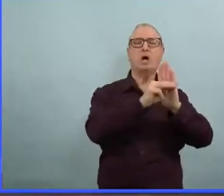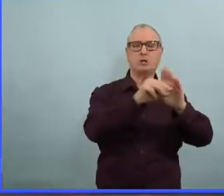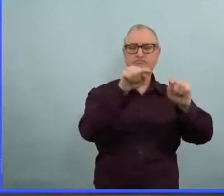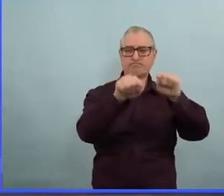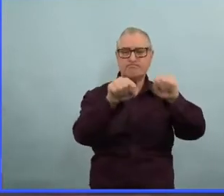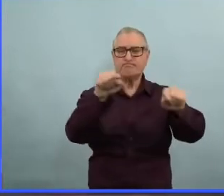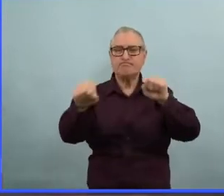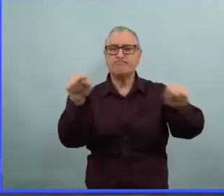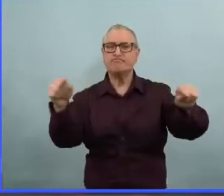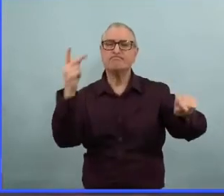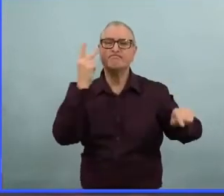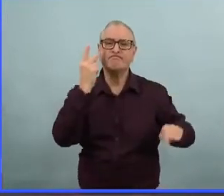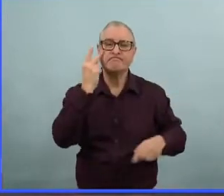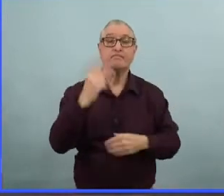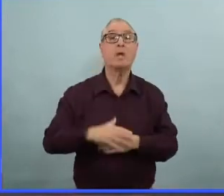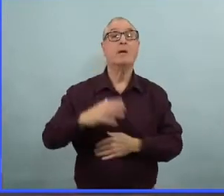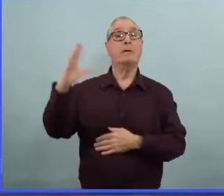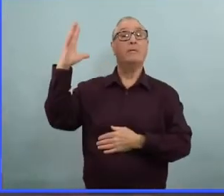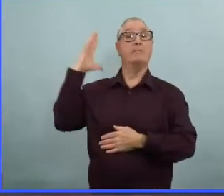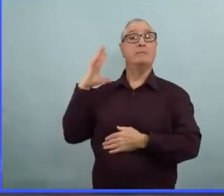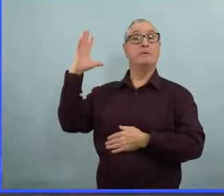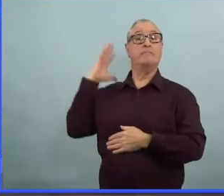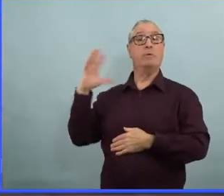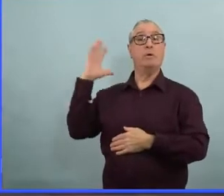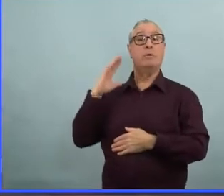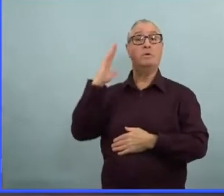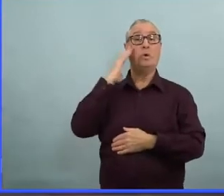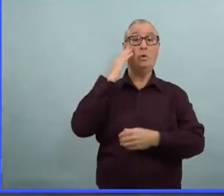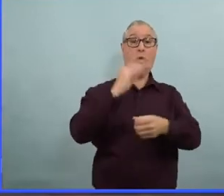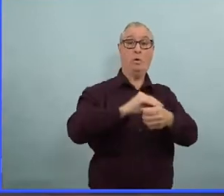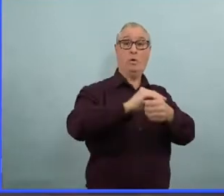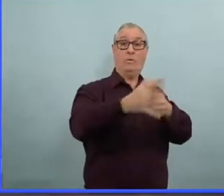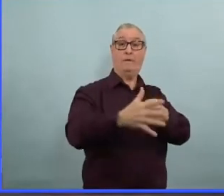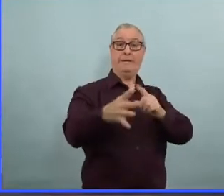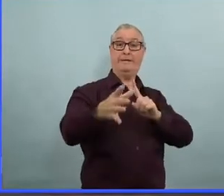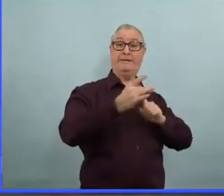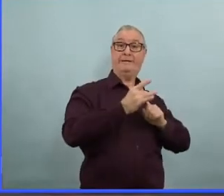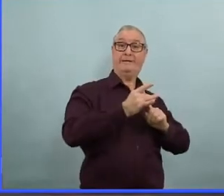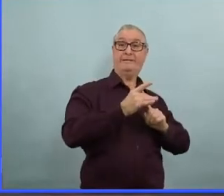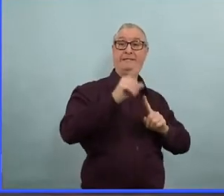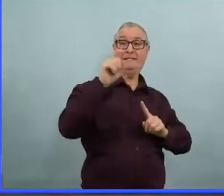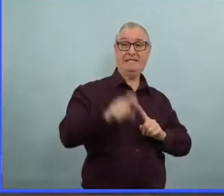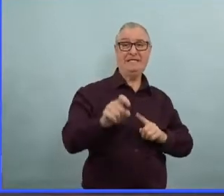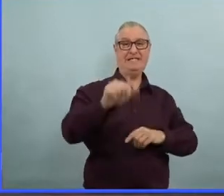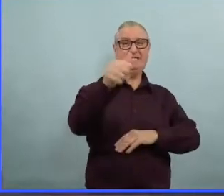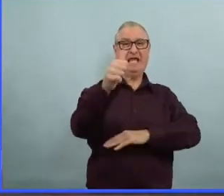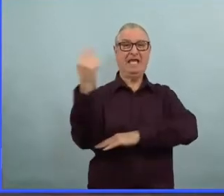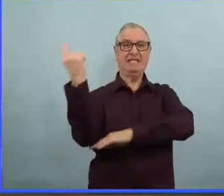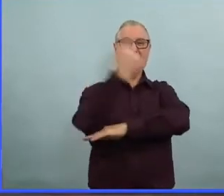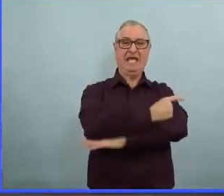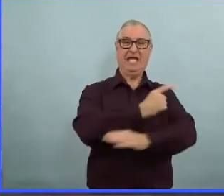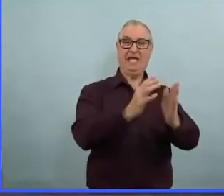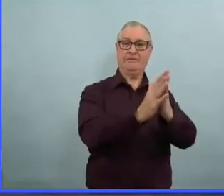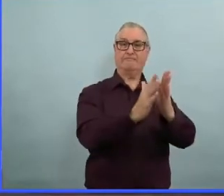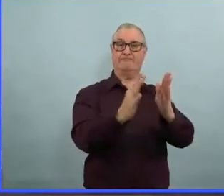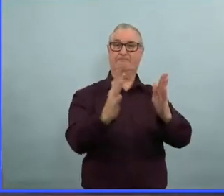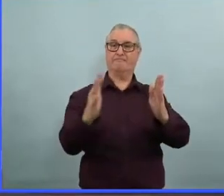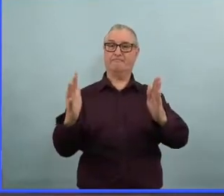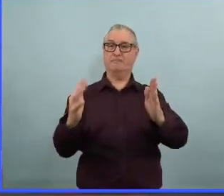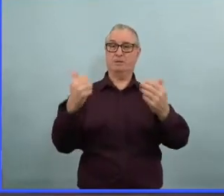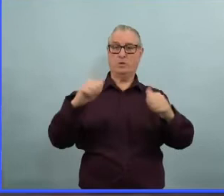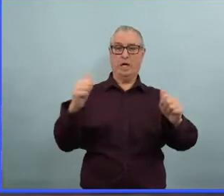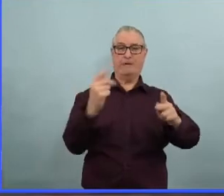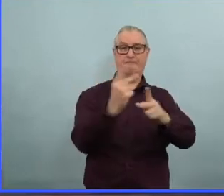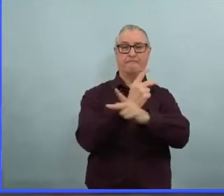plus longue. Mais là, on pense qu'en deux semaines, on va avoir d'emblée une meilleure idée de la direction qu va prendre. Et ça nous